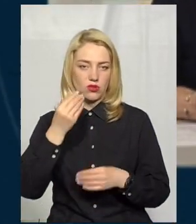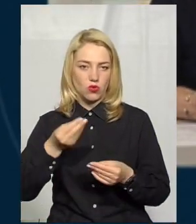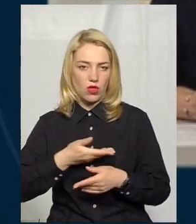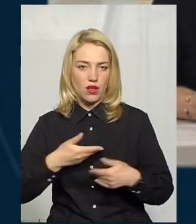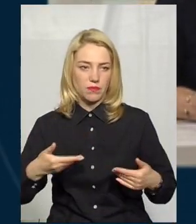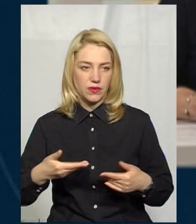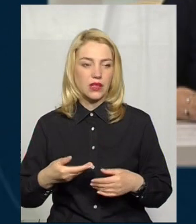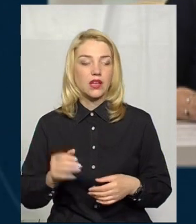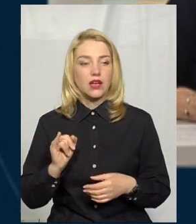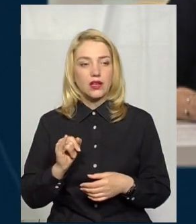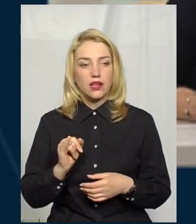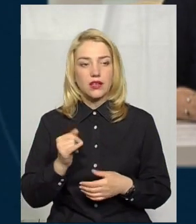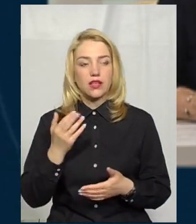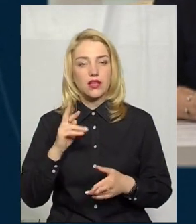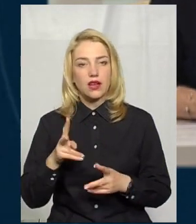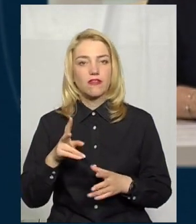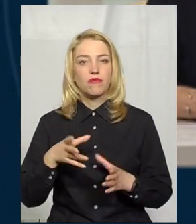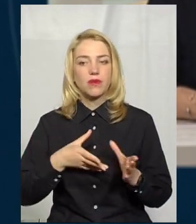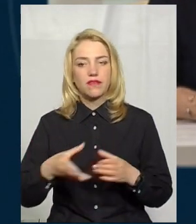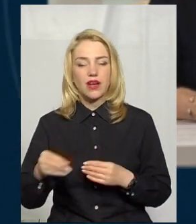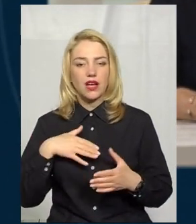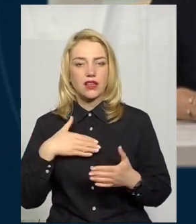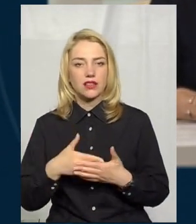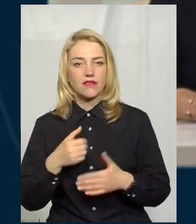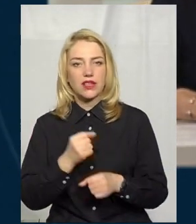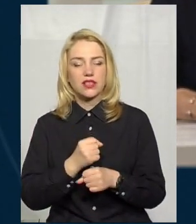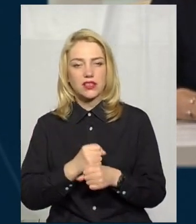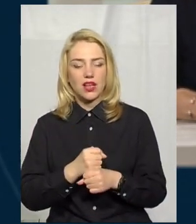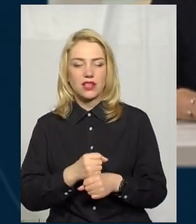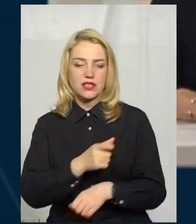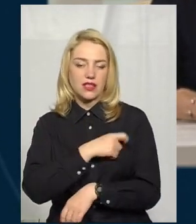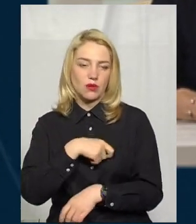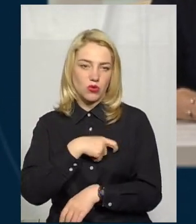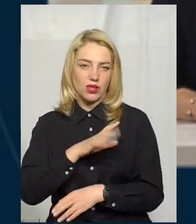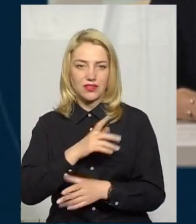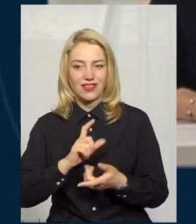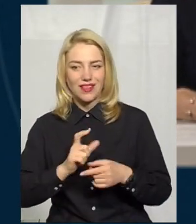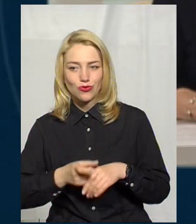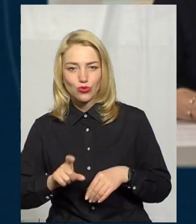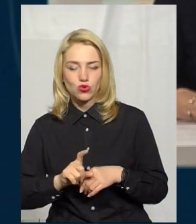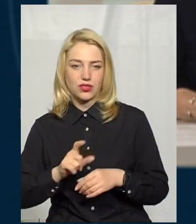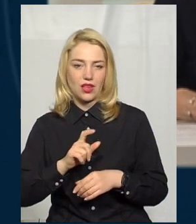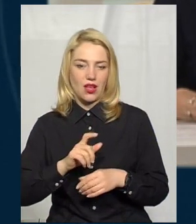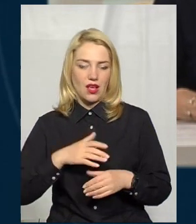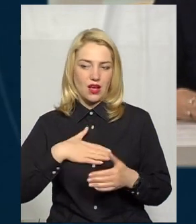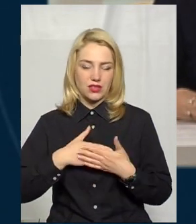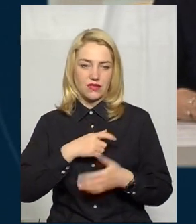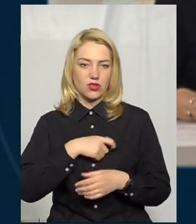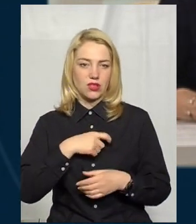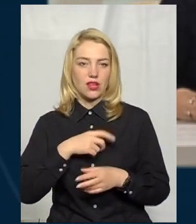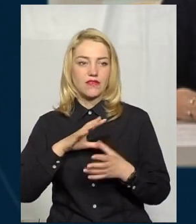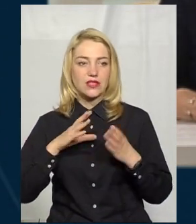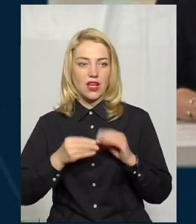І Активна діяльність депутатська І не дуже активна Загалом на роботу міської ради